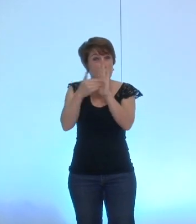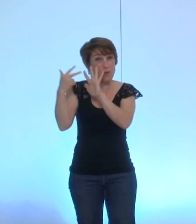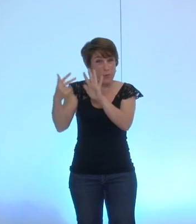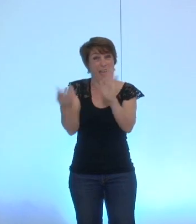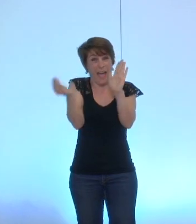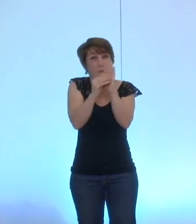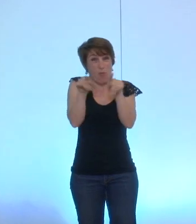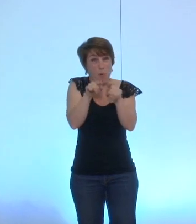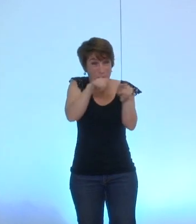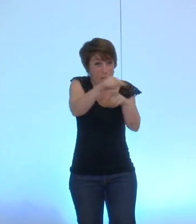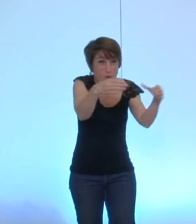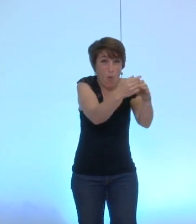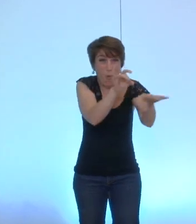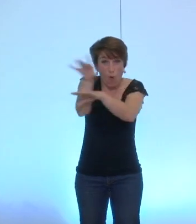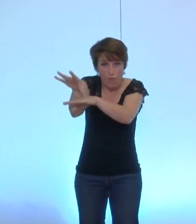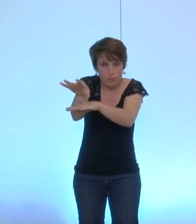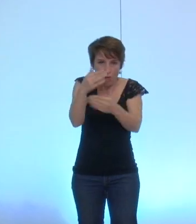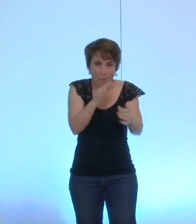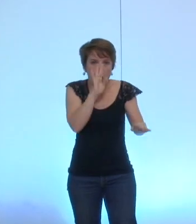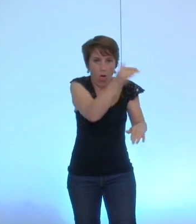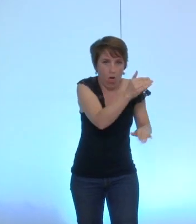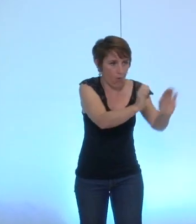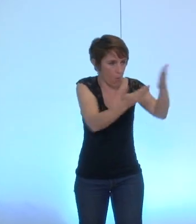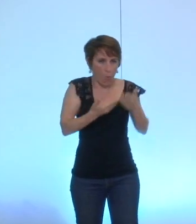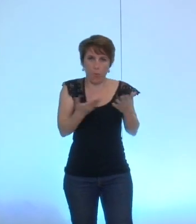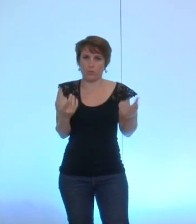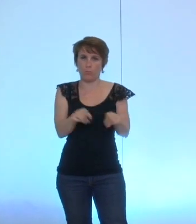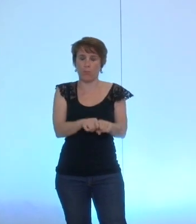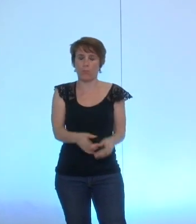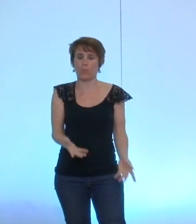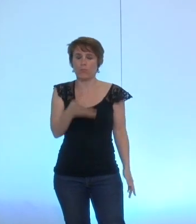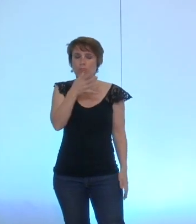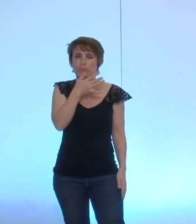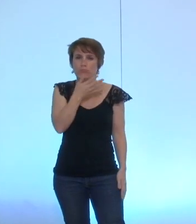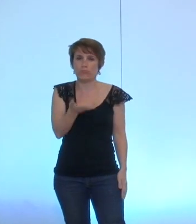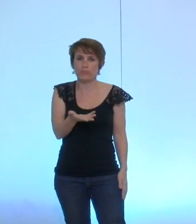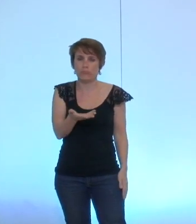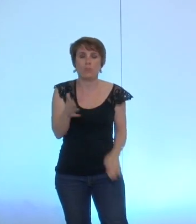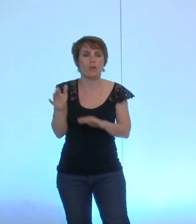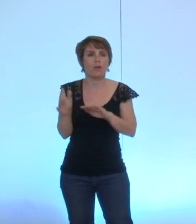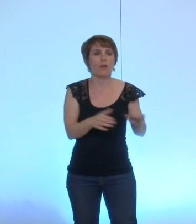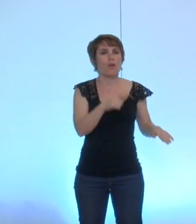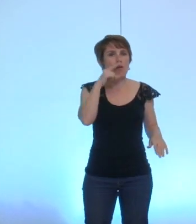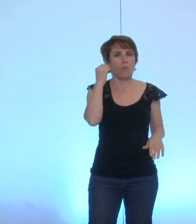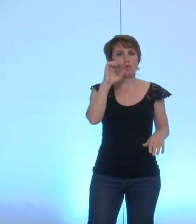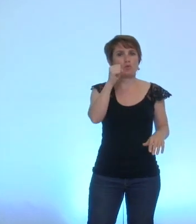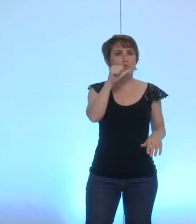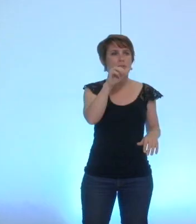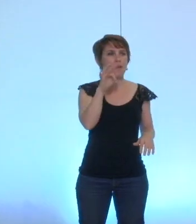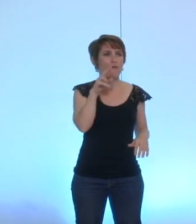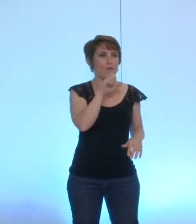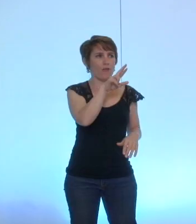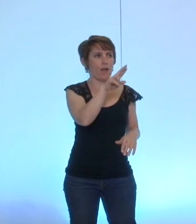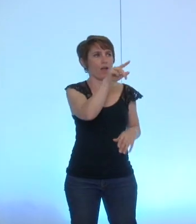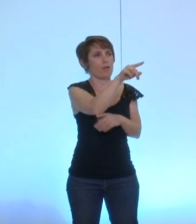Je me félicite de constater que M. Safar mutualise l'observatoire des engagements avec M.